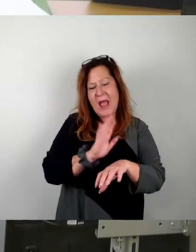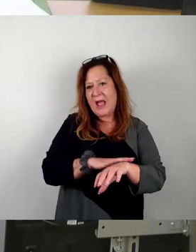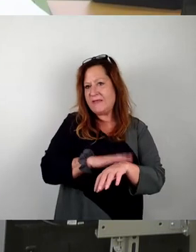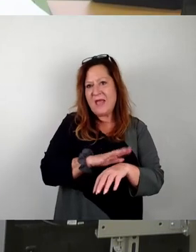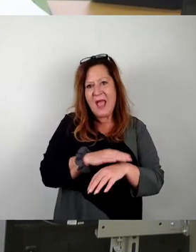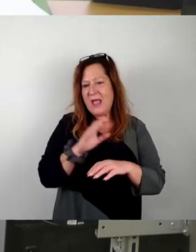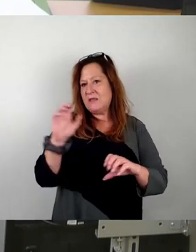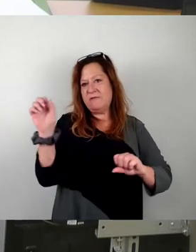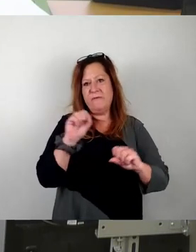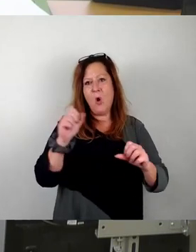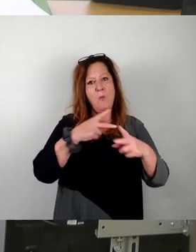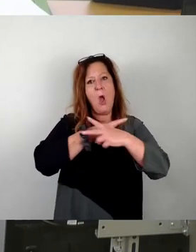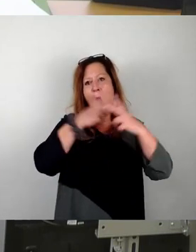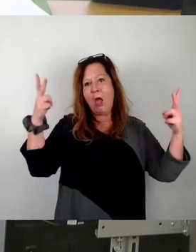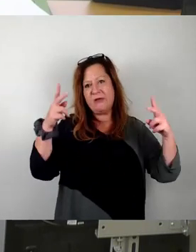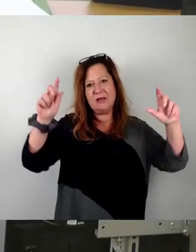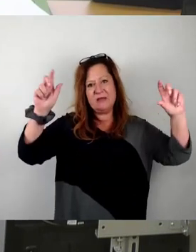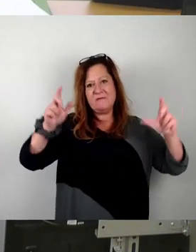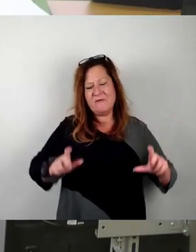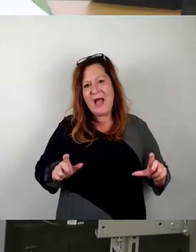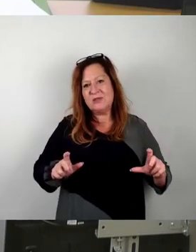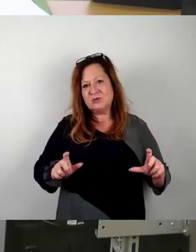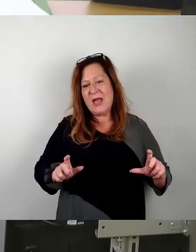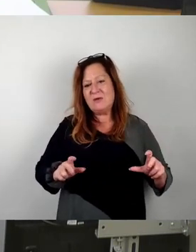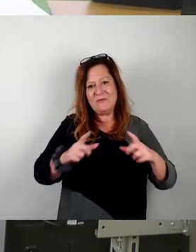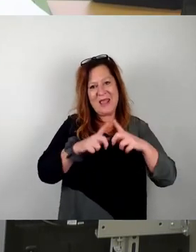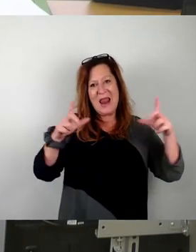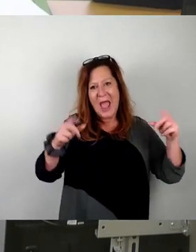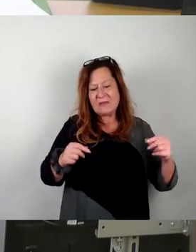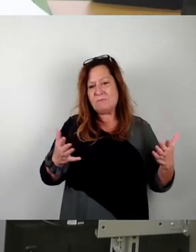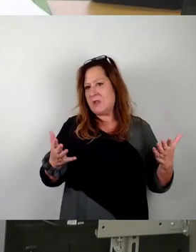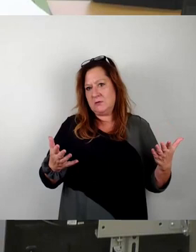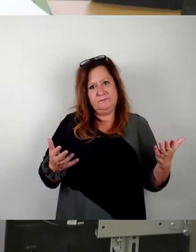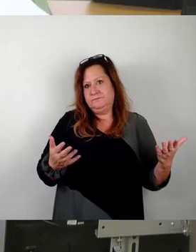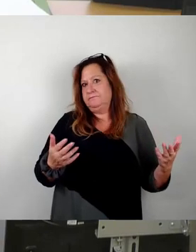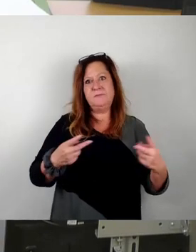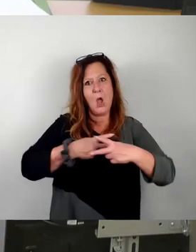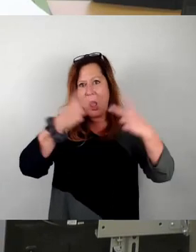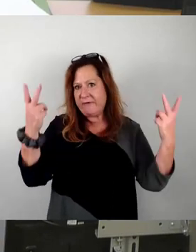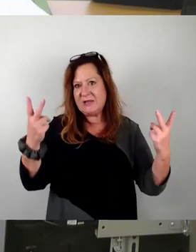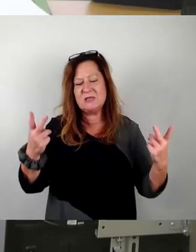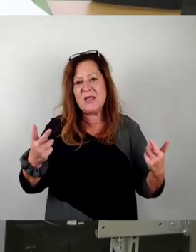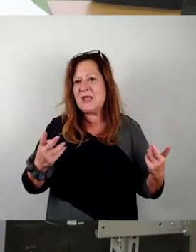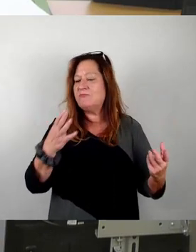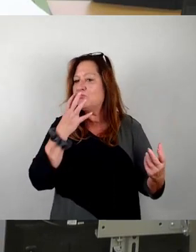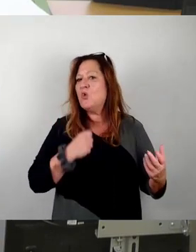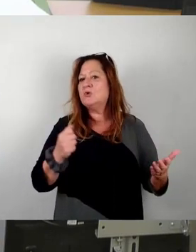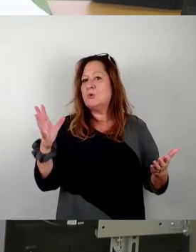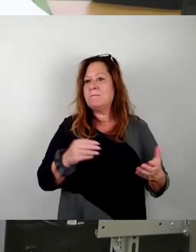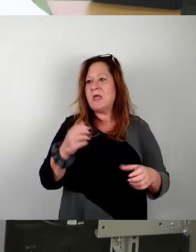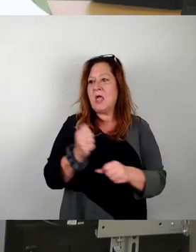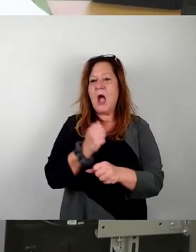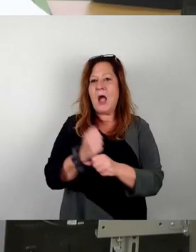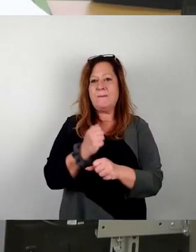Veranstaltungen, in denen dieses Hochhausleitbild erarbeitet wurde. Also jeder, der aus der Öffentlichkeit den Wunsch hatte, sich an diesem Prozess zu